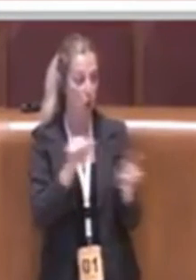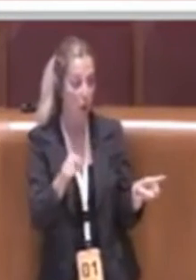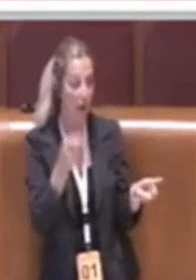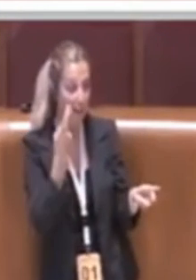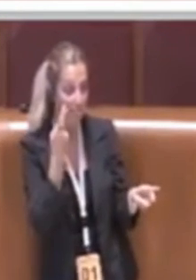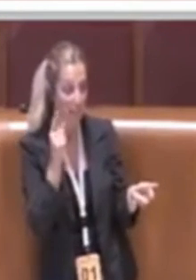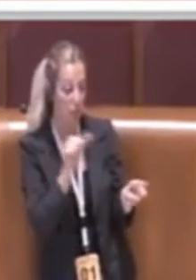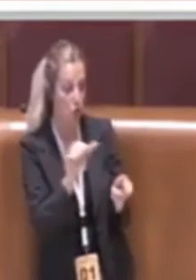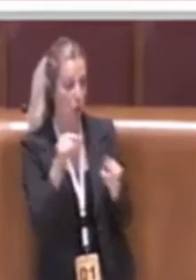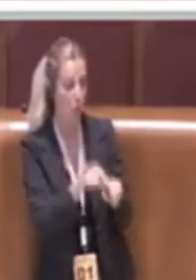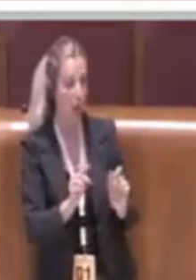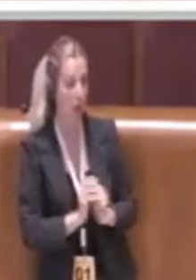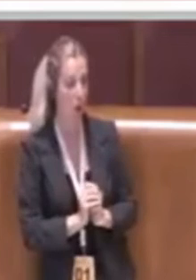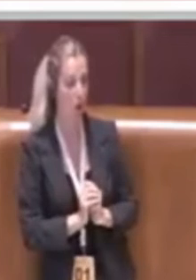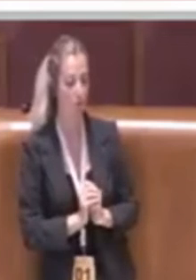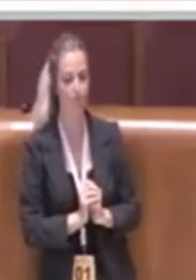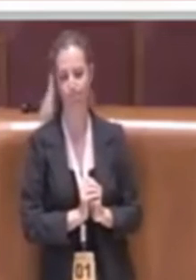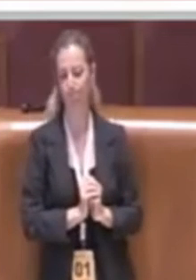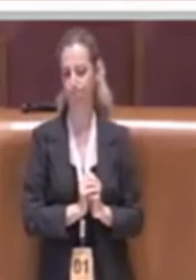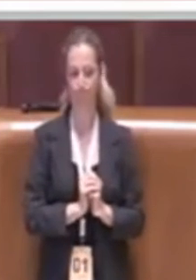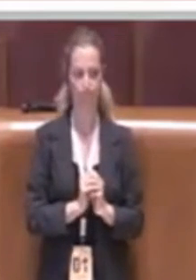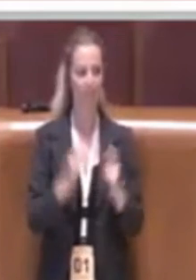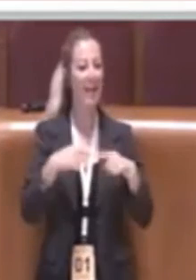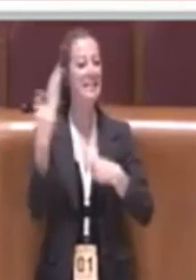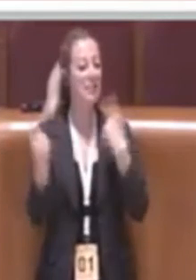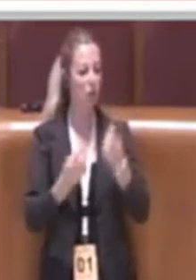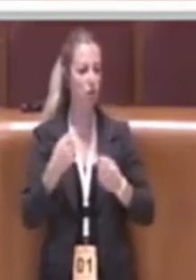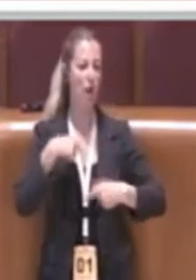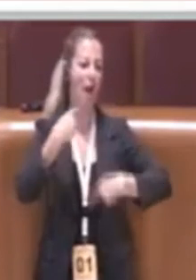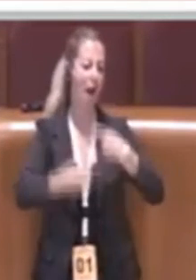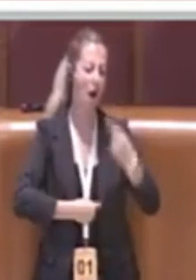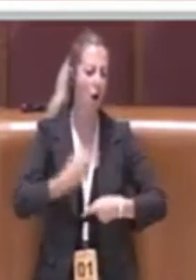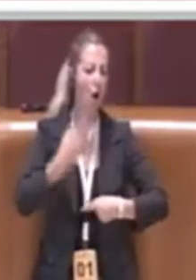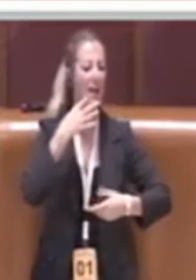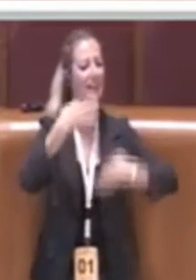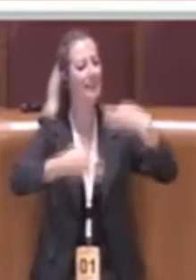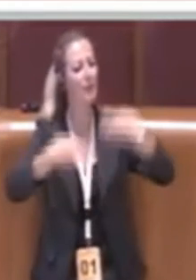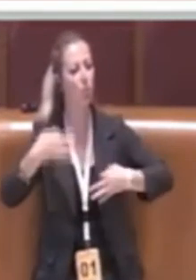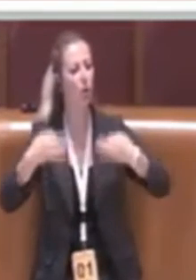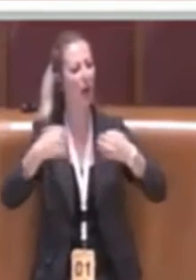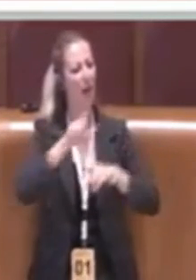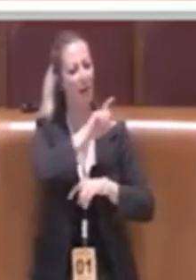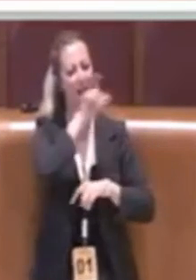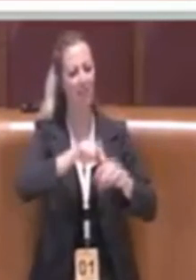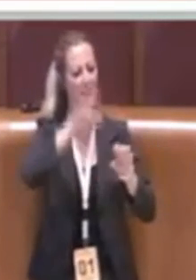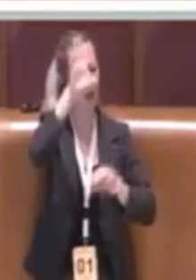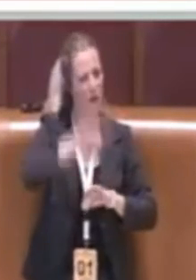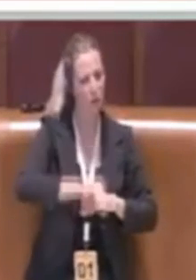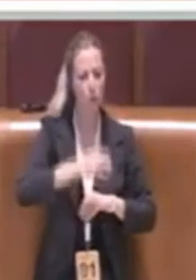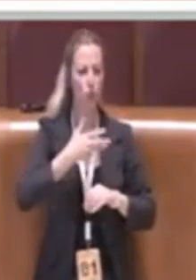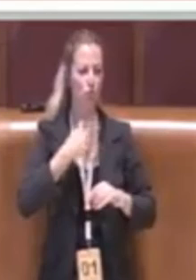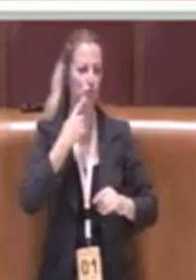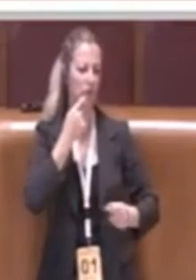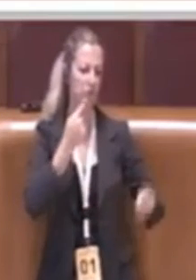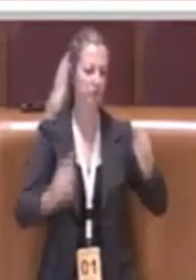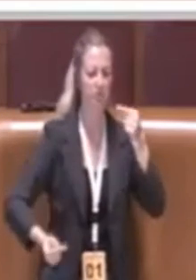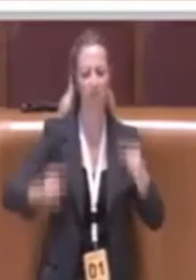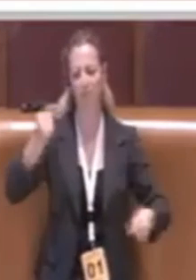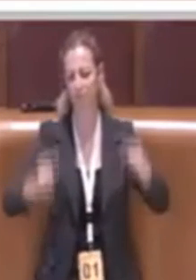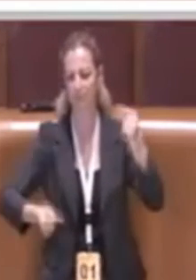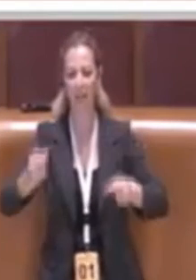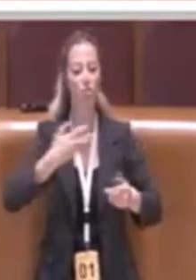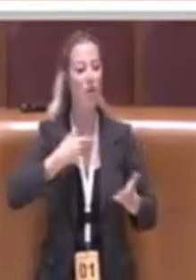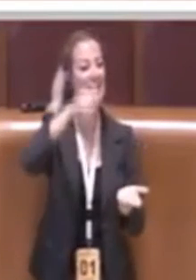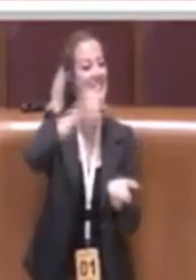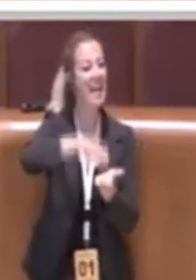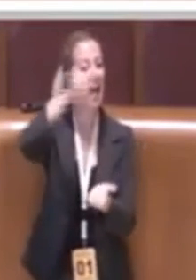questione è ampiamente dibattuta nei tribunali e ci sono veramente sentenze in